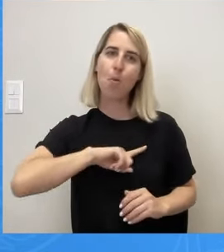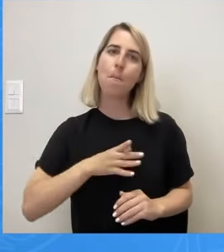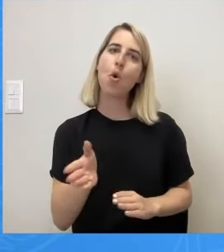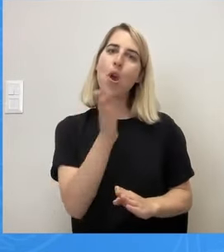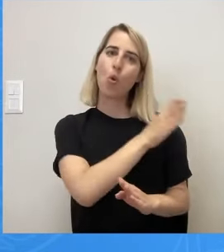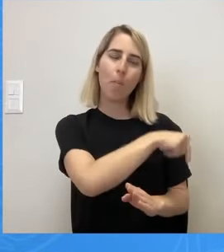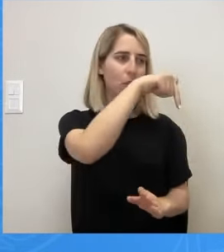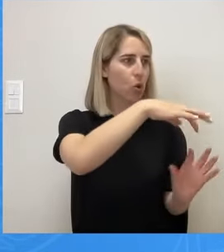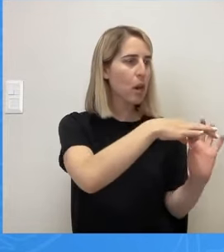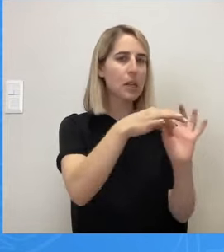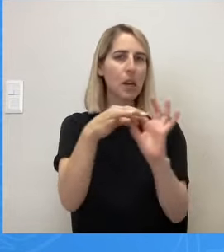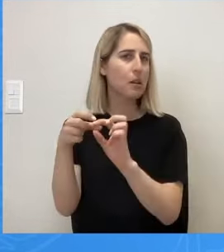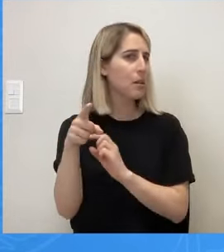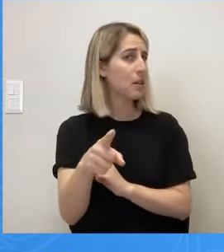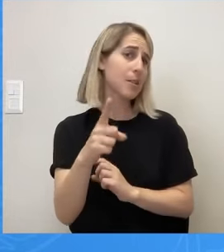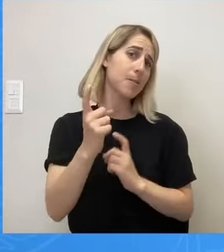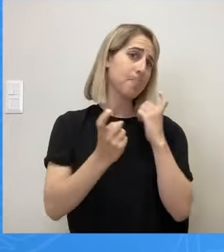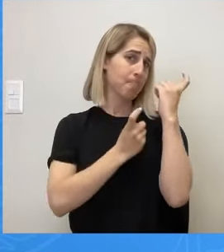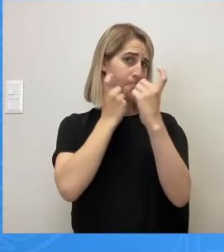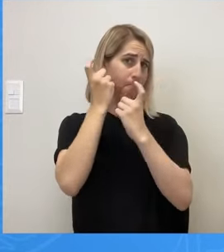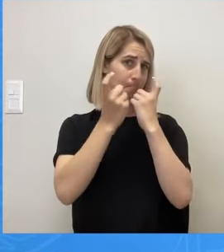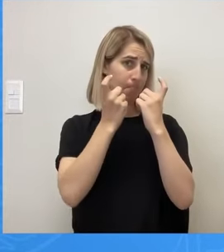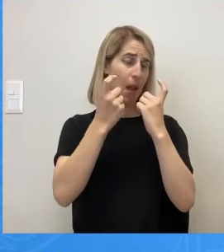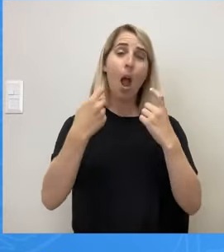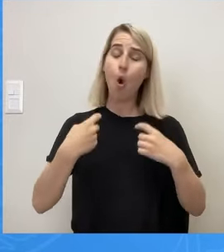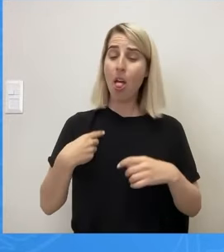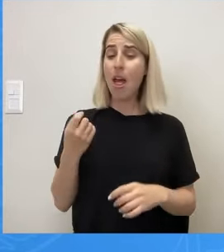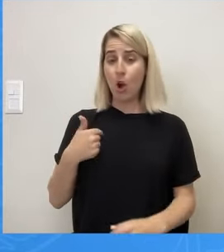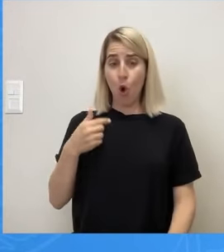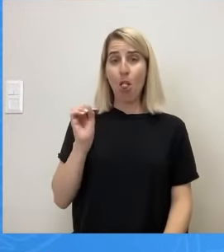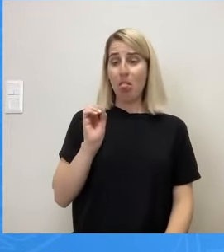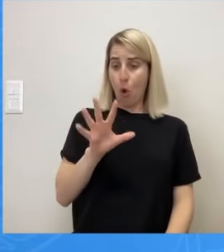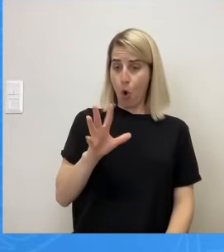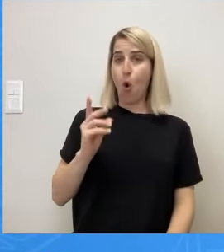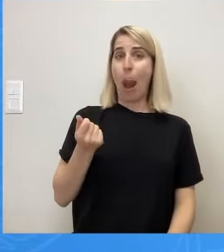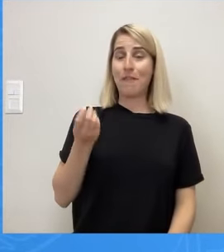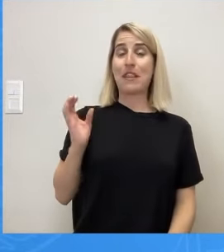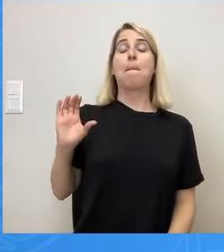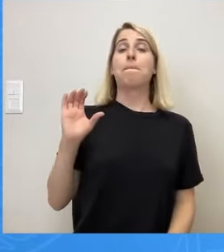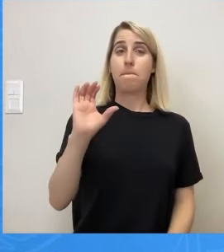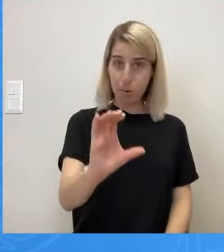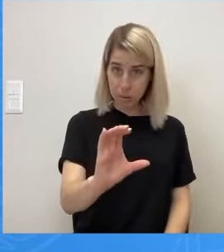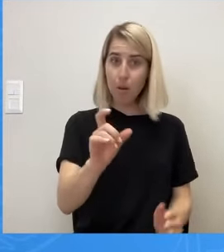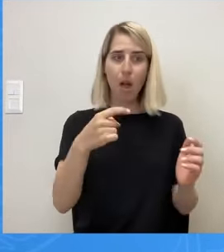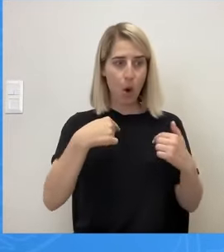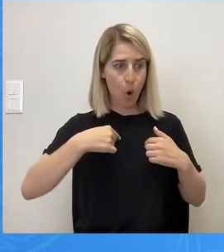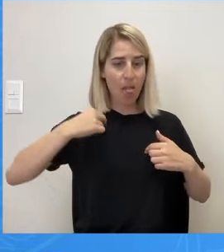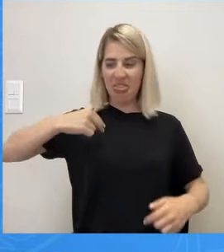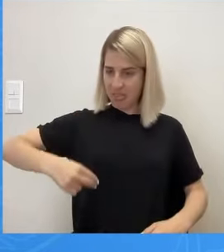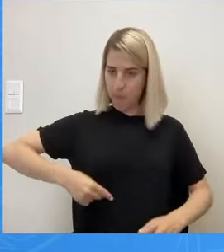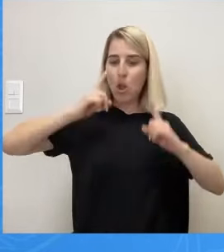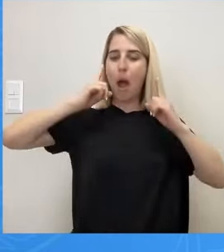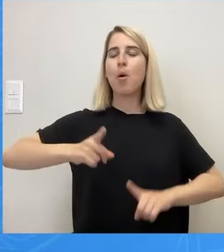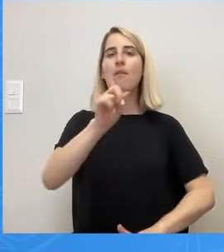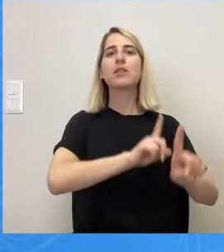δωρίζει και ο Δήμος εκτελεί με δική του ευθύνη την εργολαβία και τα λεφτά τα οποία παίρνει και αναφέρει φυσικά και